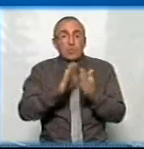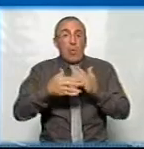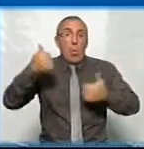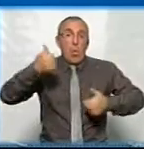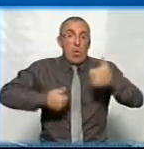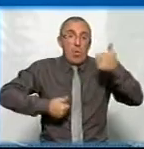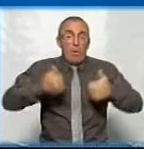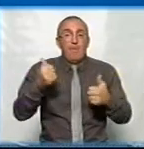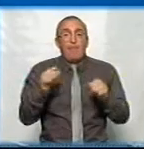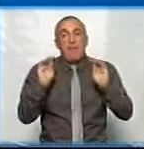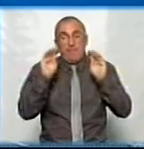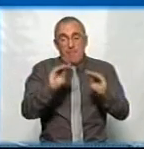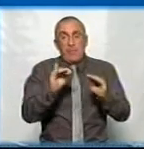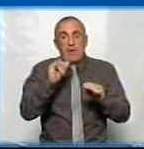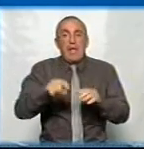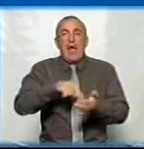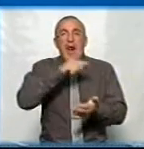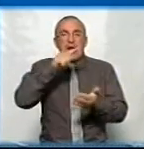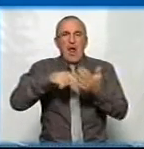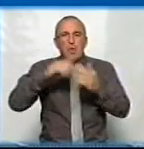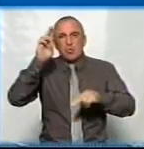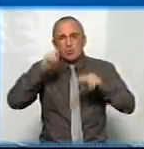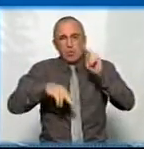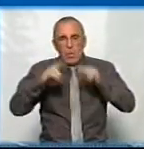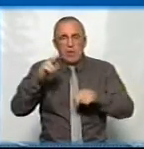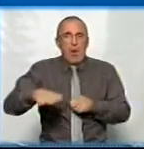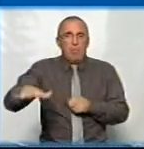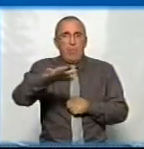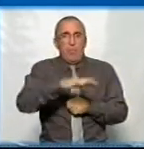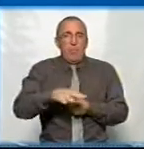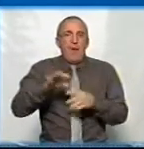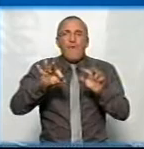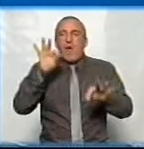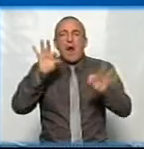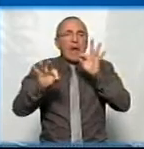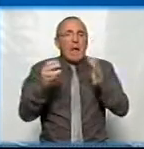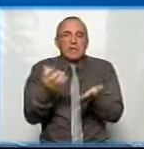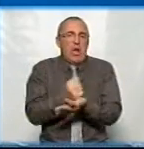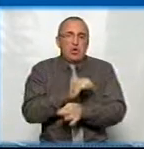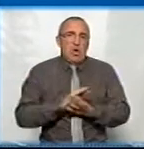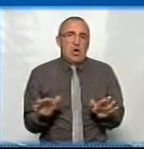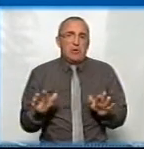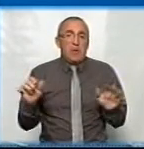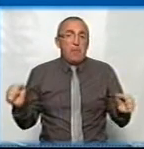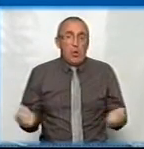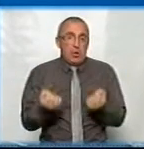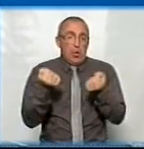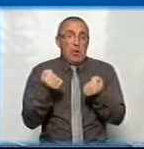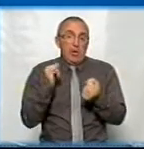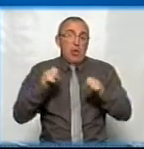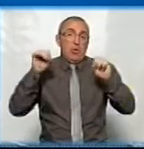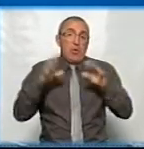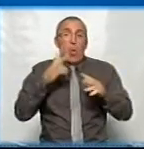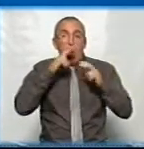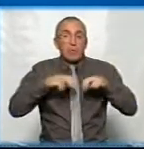конкурсу вписывались, тому числі, і градостроительні рішення цієї площадки. Варіанты не нашли підтримки і вирішили